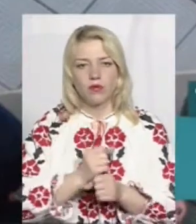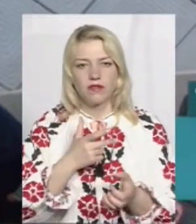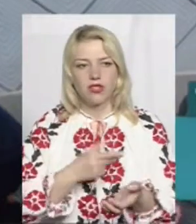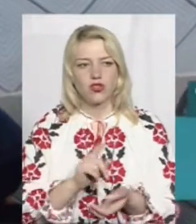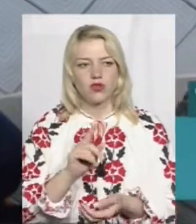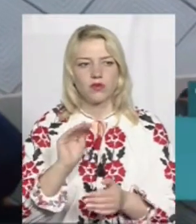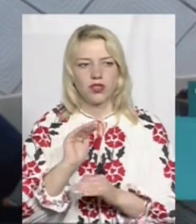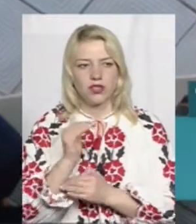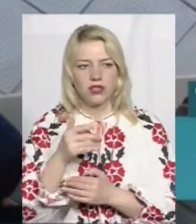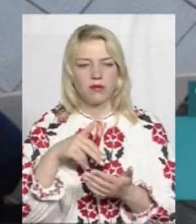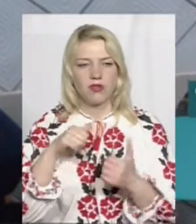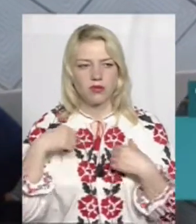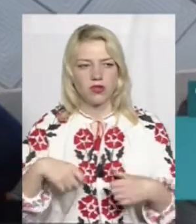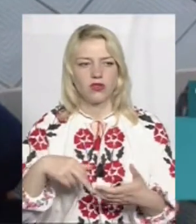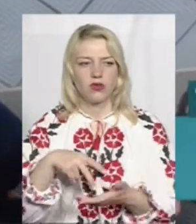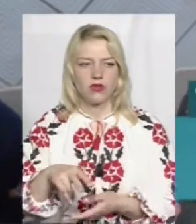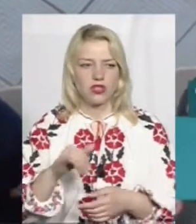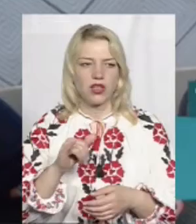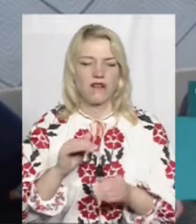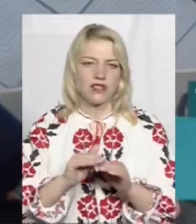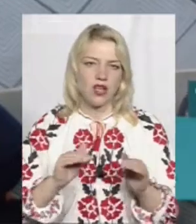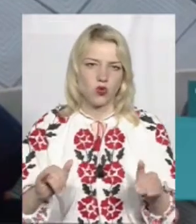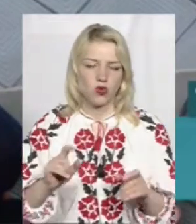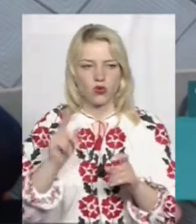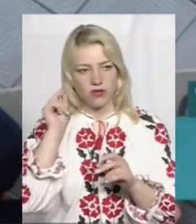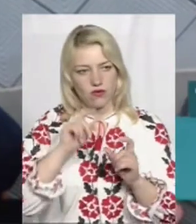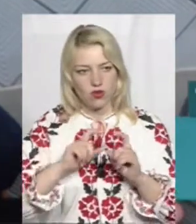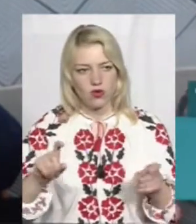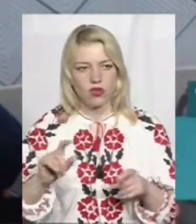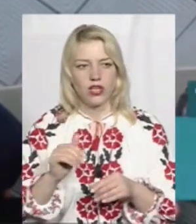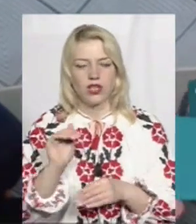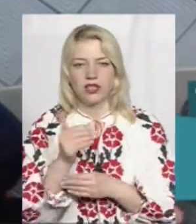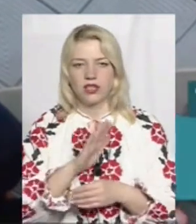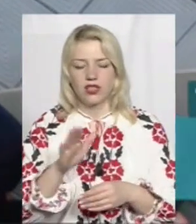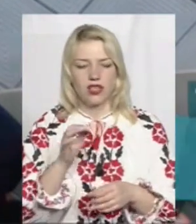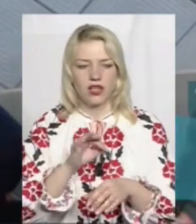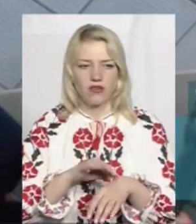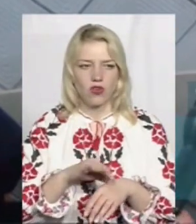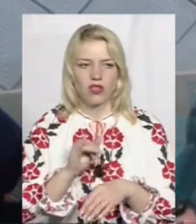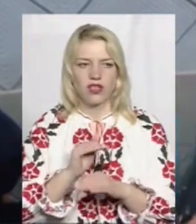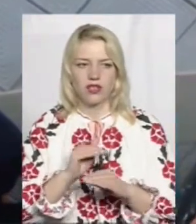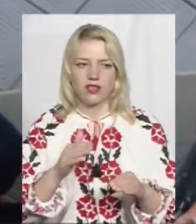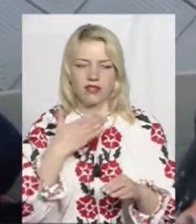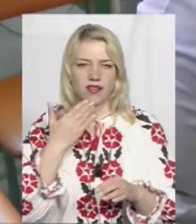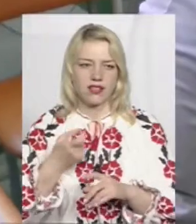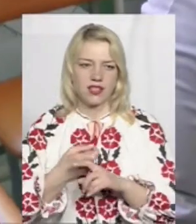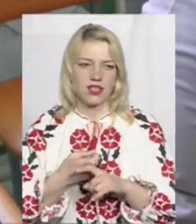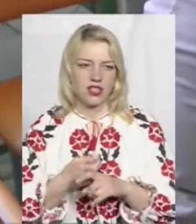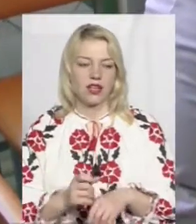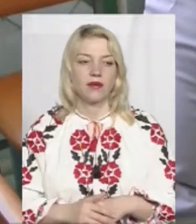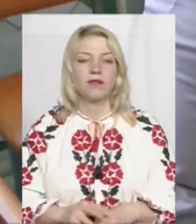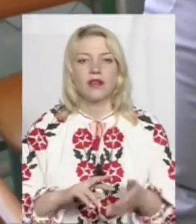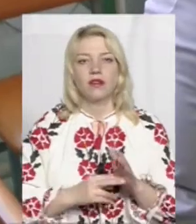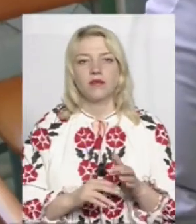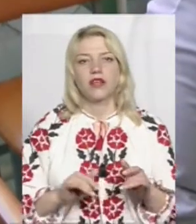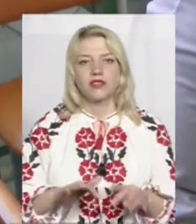пішла в садочок і в школу вже потім, і вона не хворіла і не заражала дітей біля себе. План